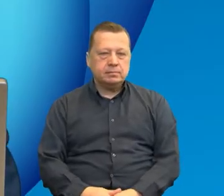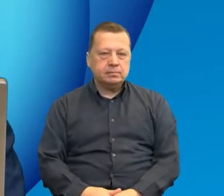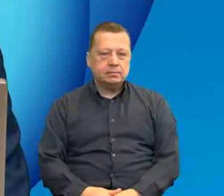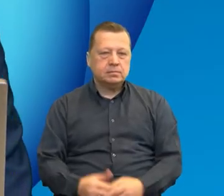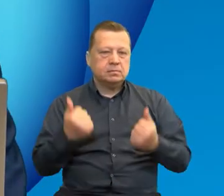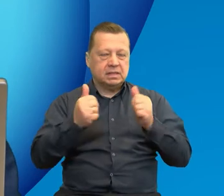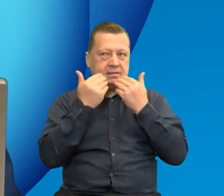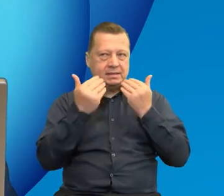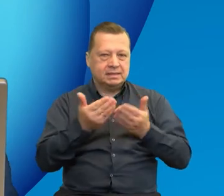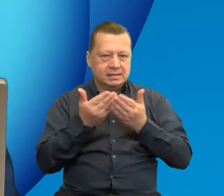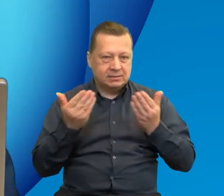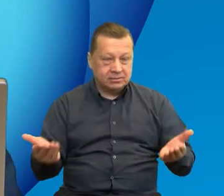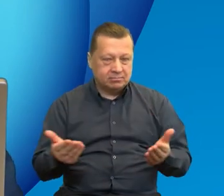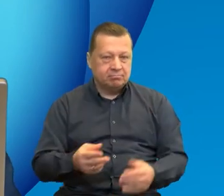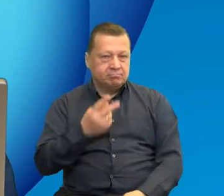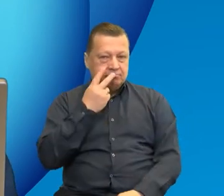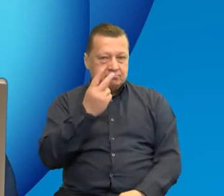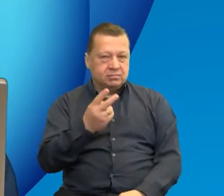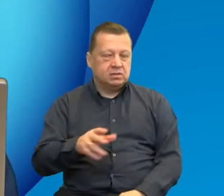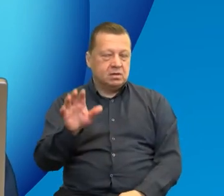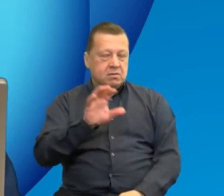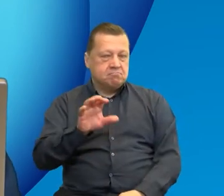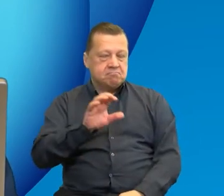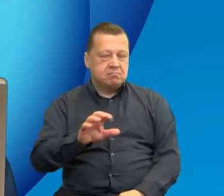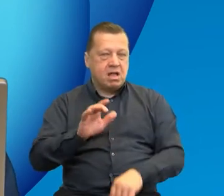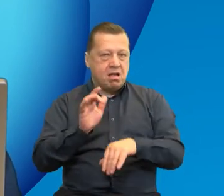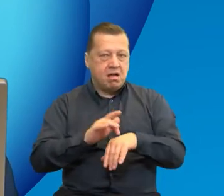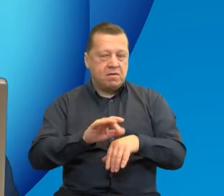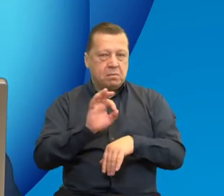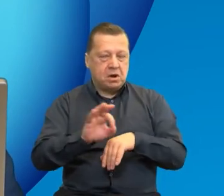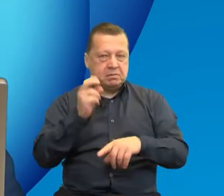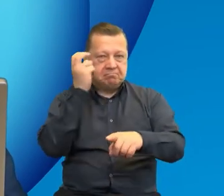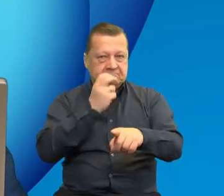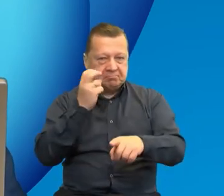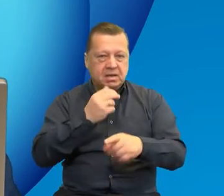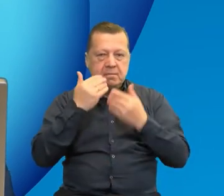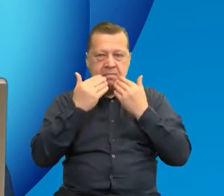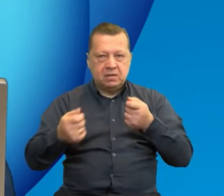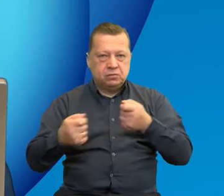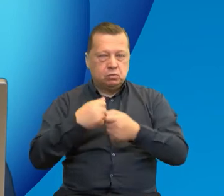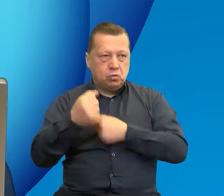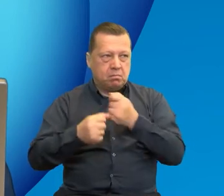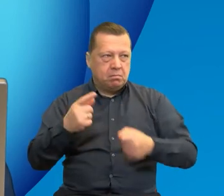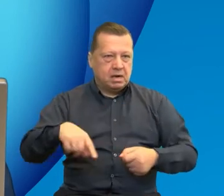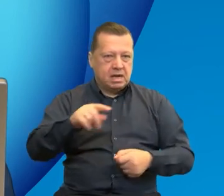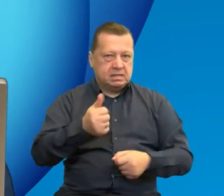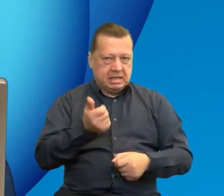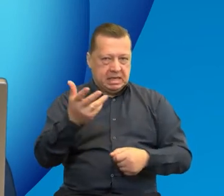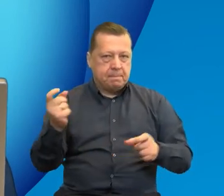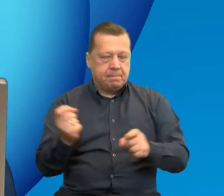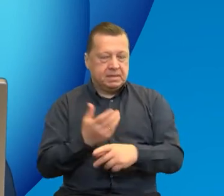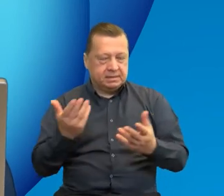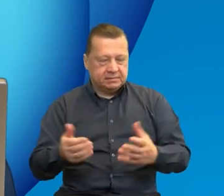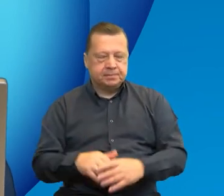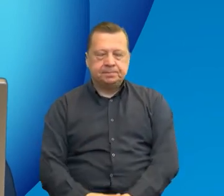Dziękuję bardzo. Zobaczyliśmy ciekawe efekty projektów dzięki współpracy podjętej przez partnerów z kilku krajów.